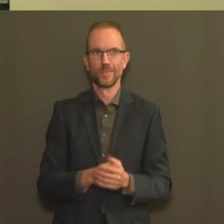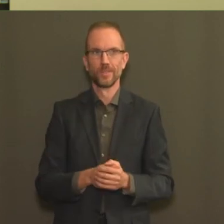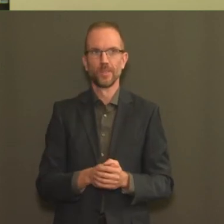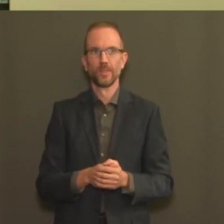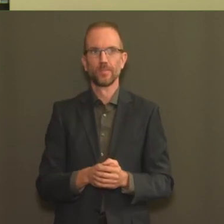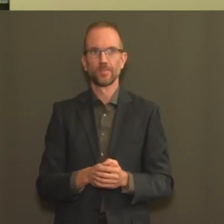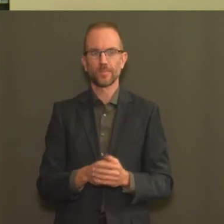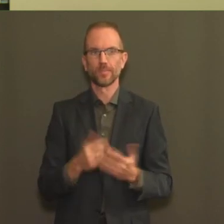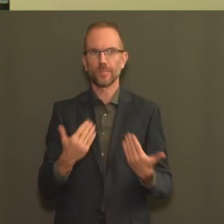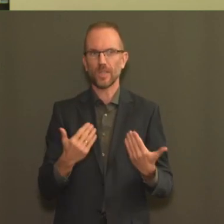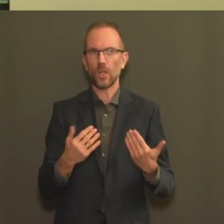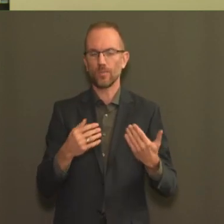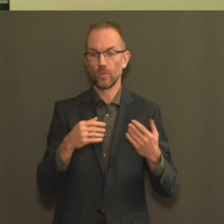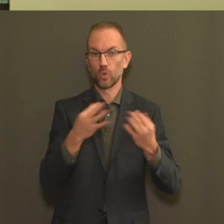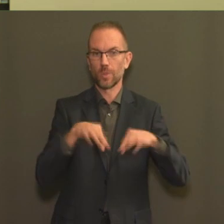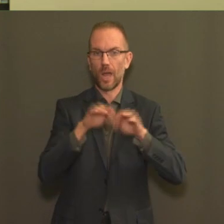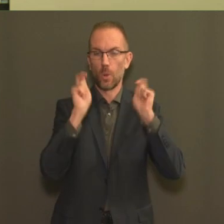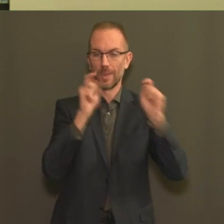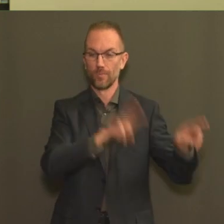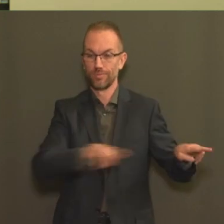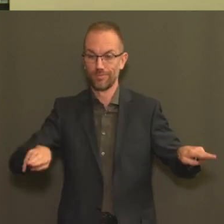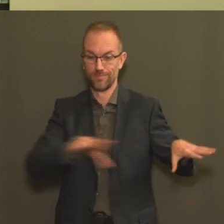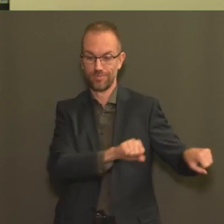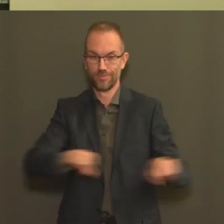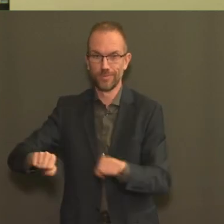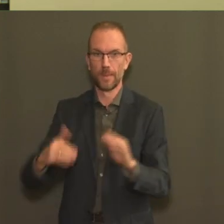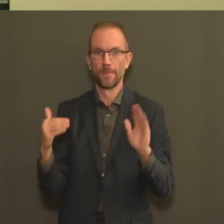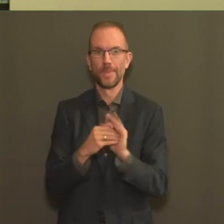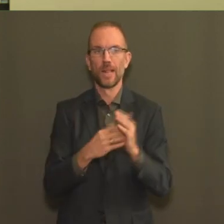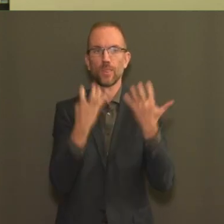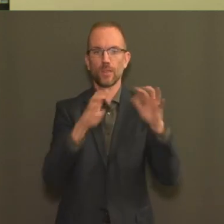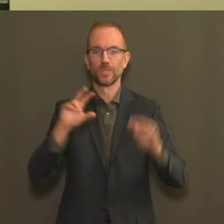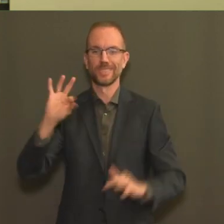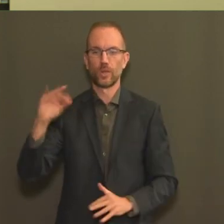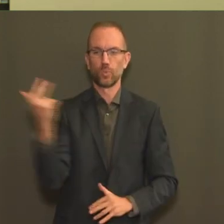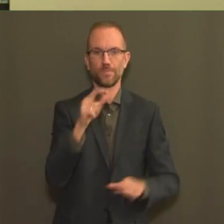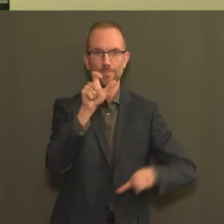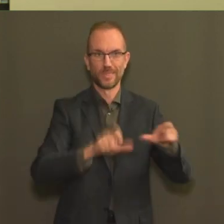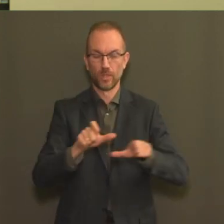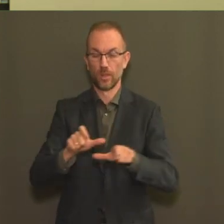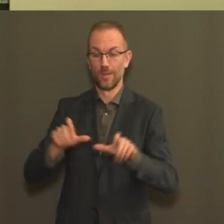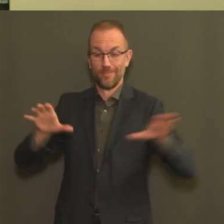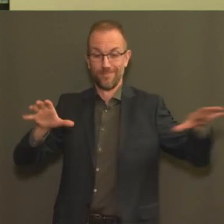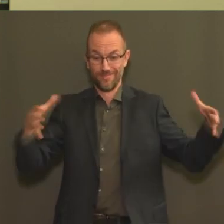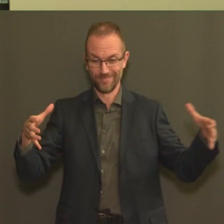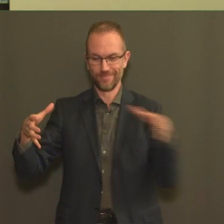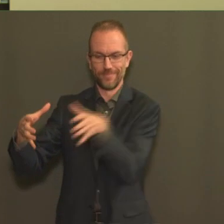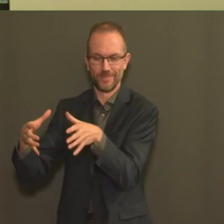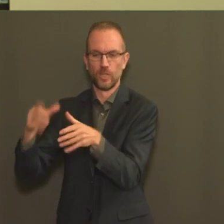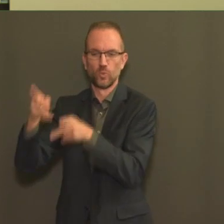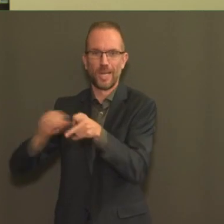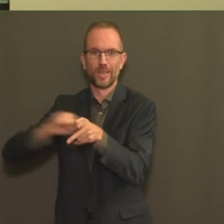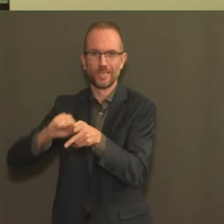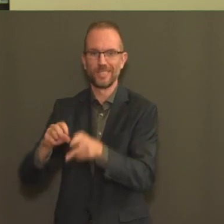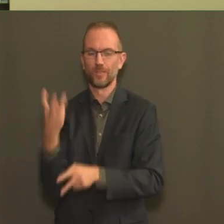patients hospitalisés, dont 324 aux soins intensifs, et 60% d'entre eux sont actuellement sous